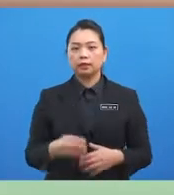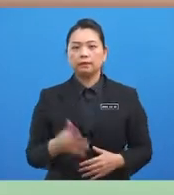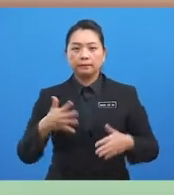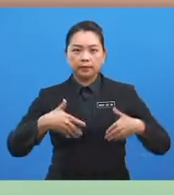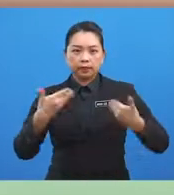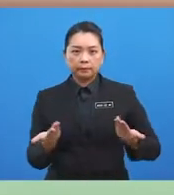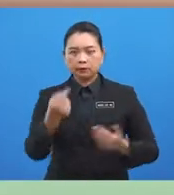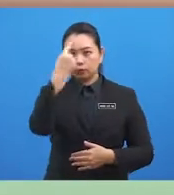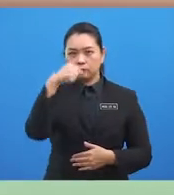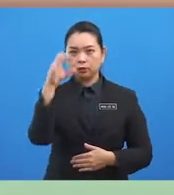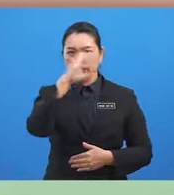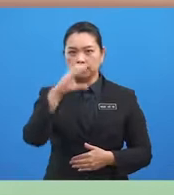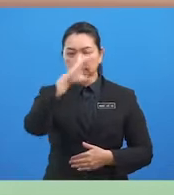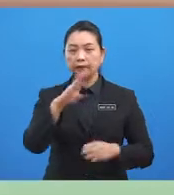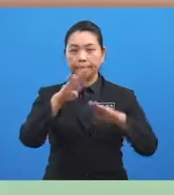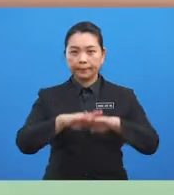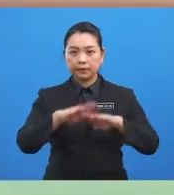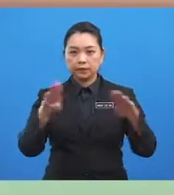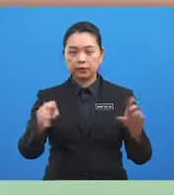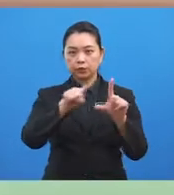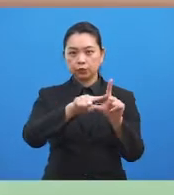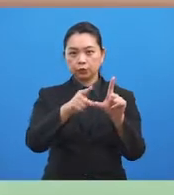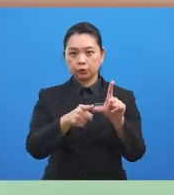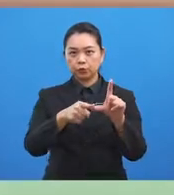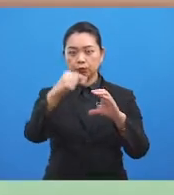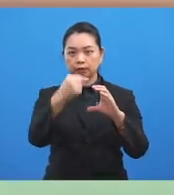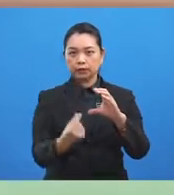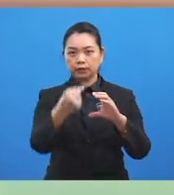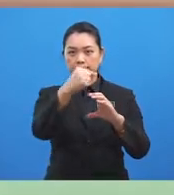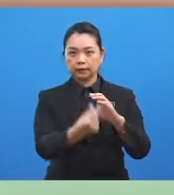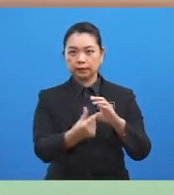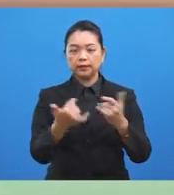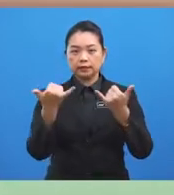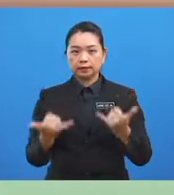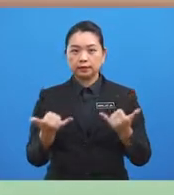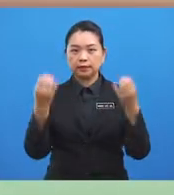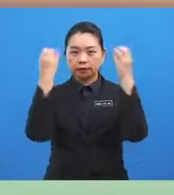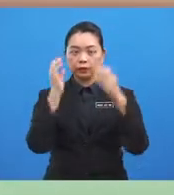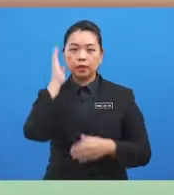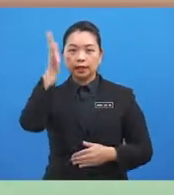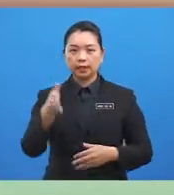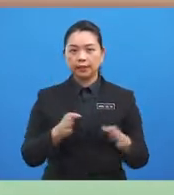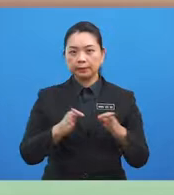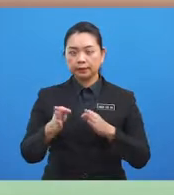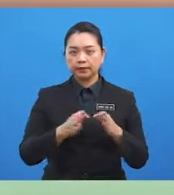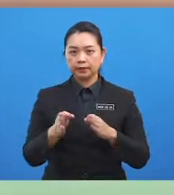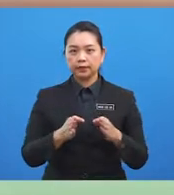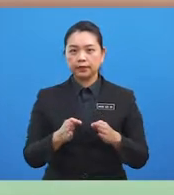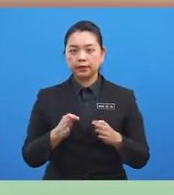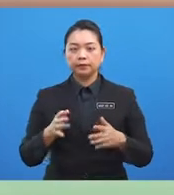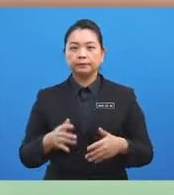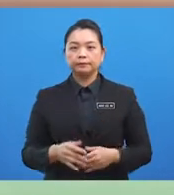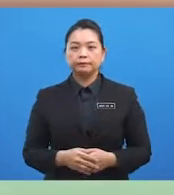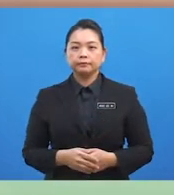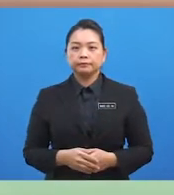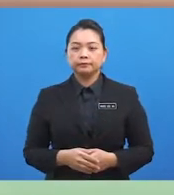bagaimana untuk mencari beza sudut longitude. Sekarang, cikgu akan menerangkan pula